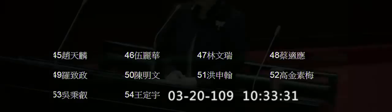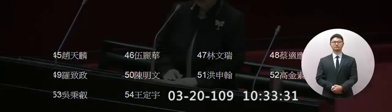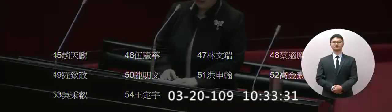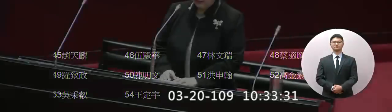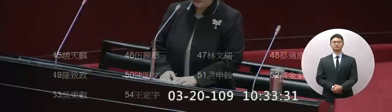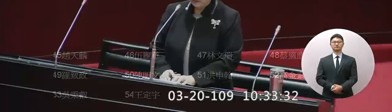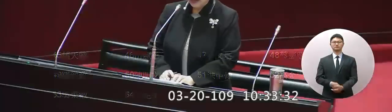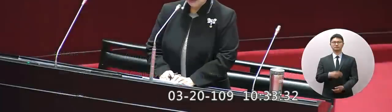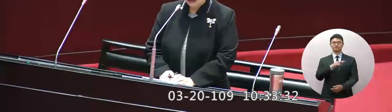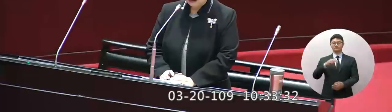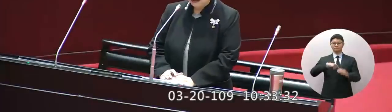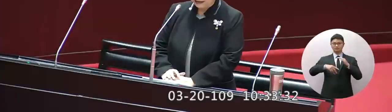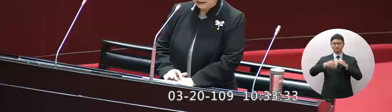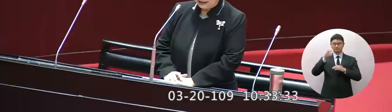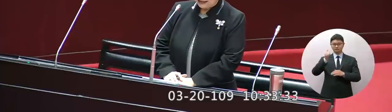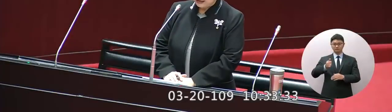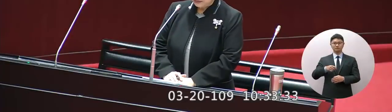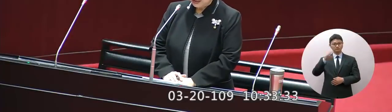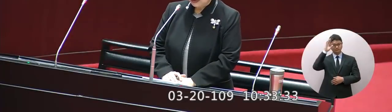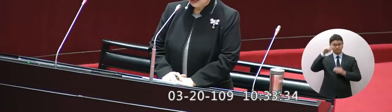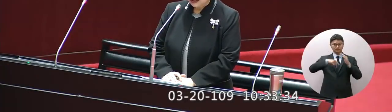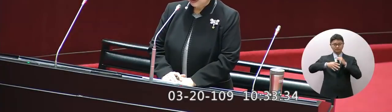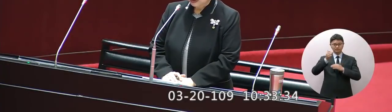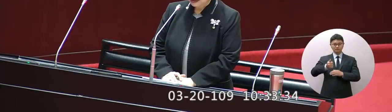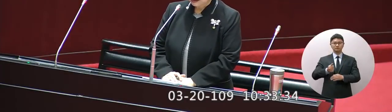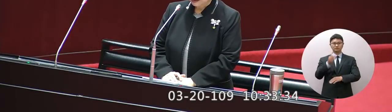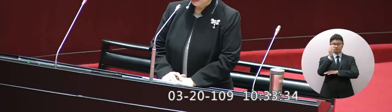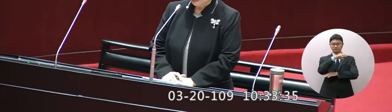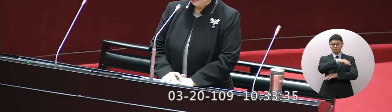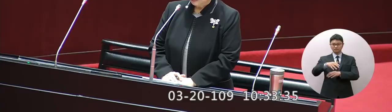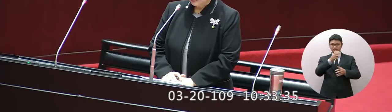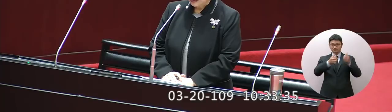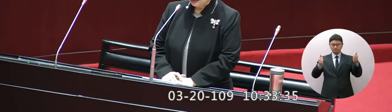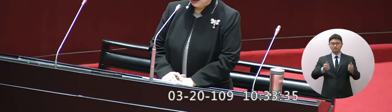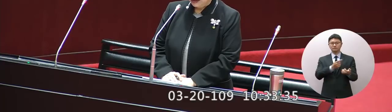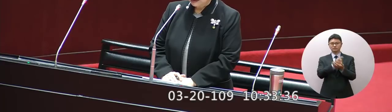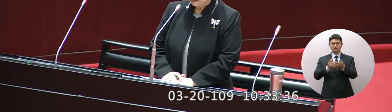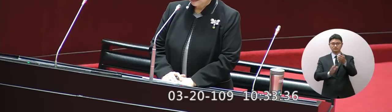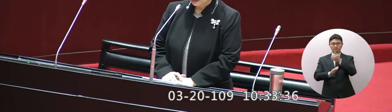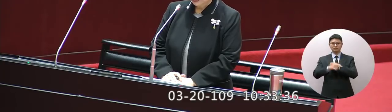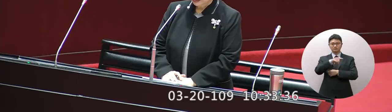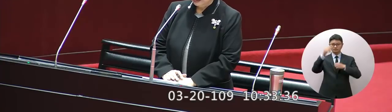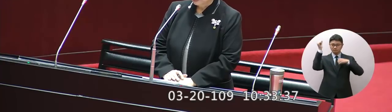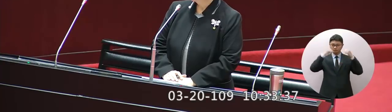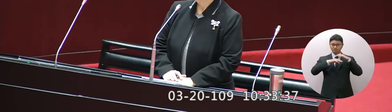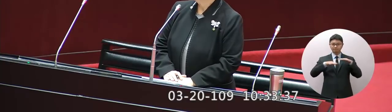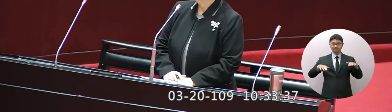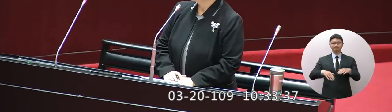由院長 蘇願長各部會首長 各位同仁大家早安